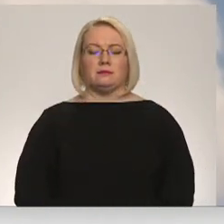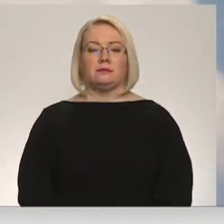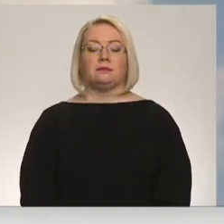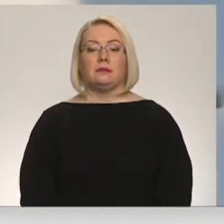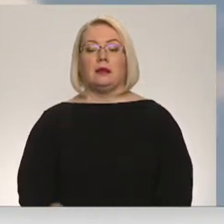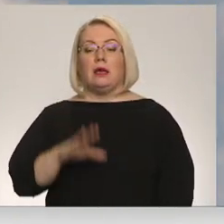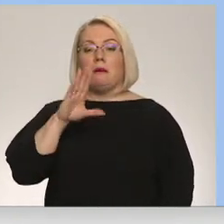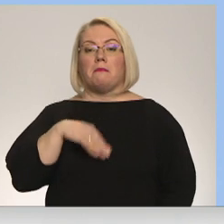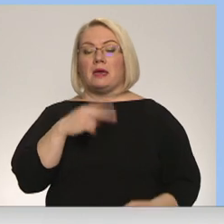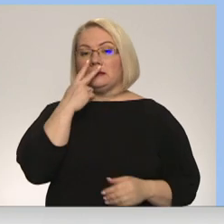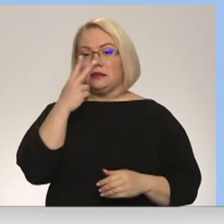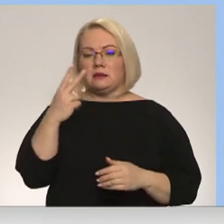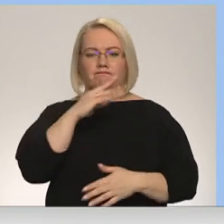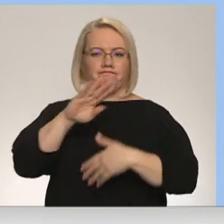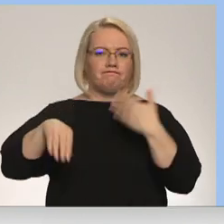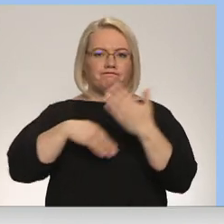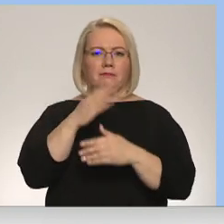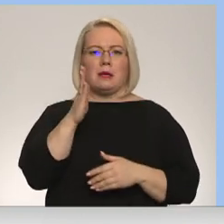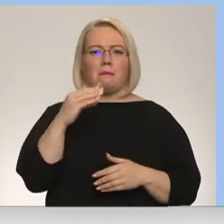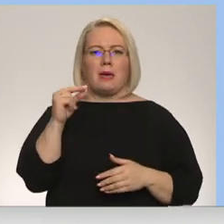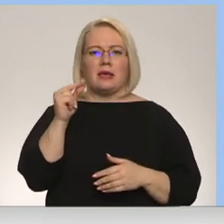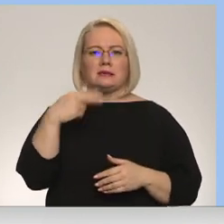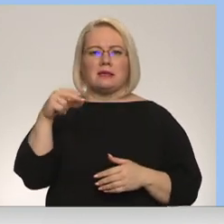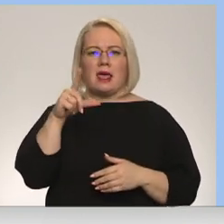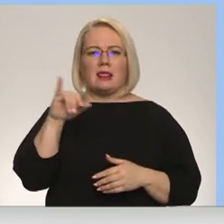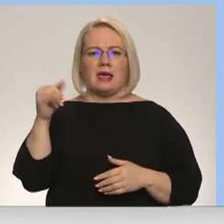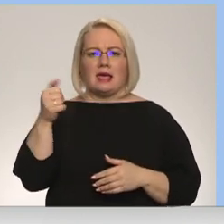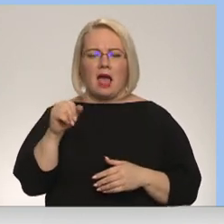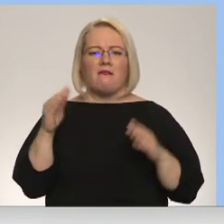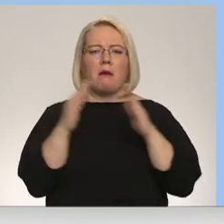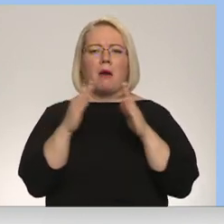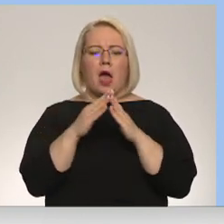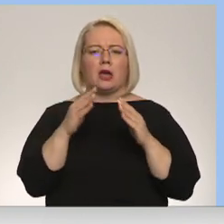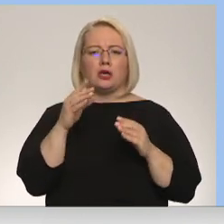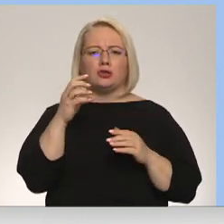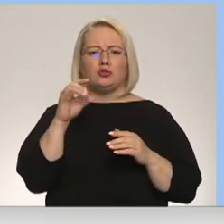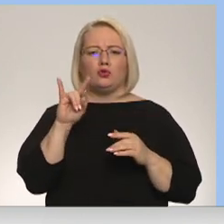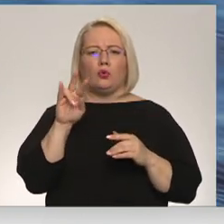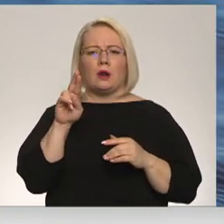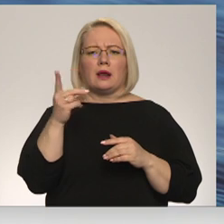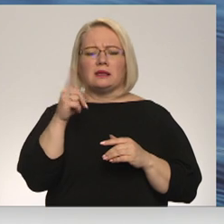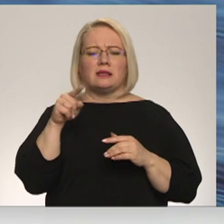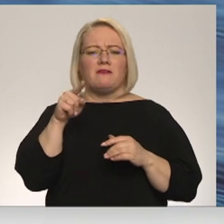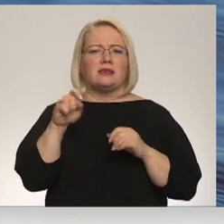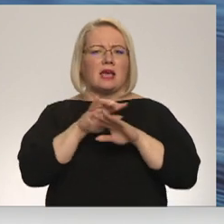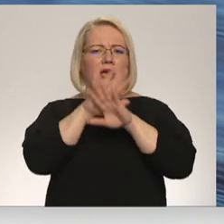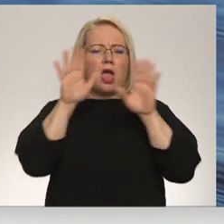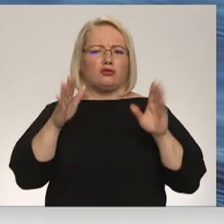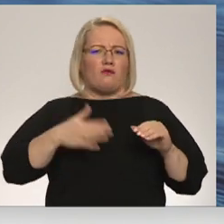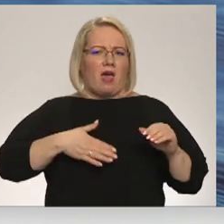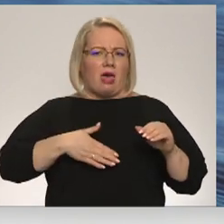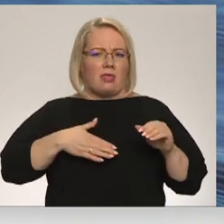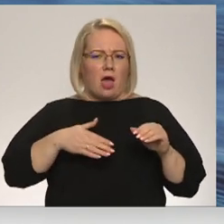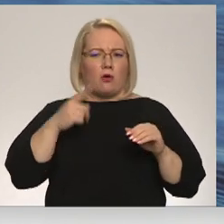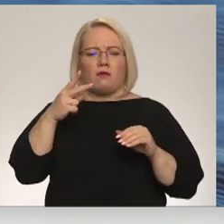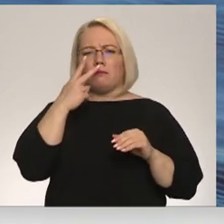Pēc izskata to bieži sajauts ar bezdalīgu vai mājas čurksti, taču tās ir mazāks un ar gaišu vēderu. Svīra dzīves lielāko daļu